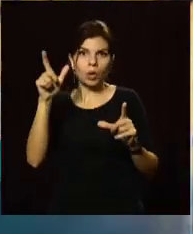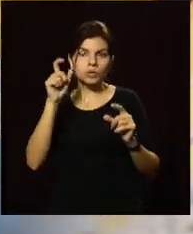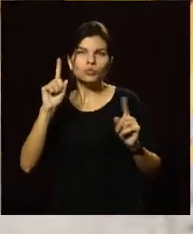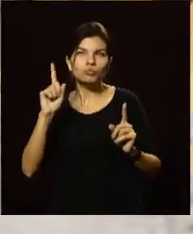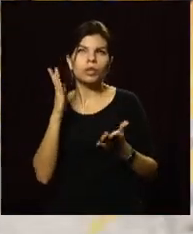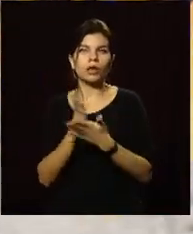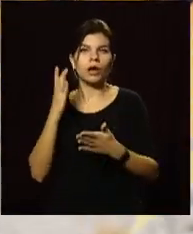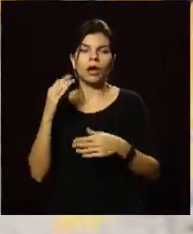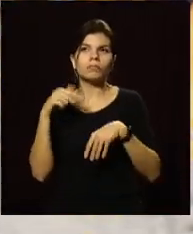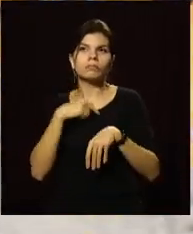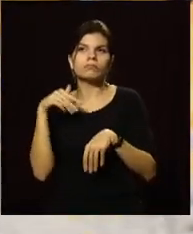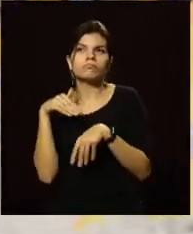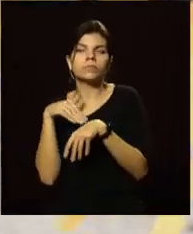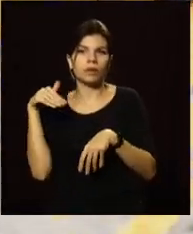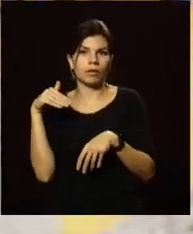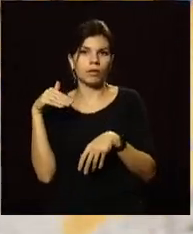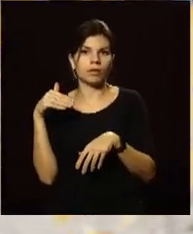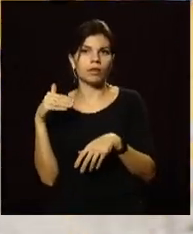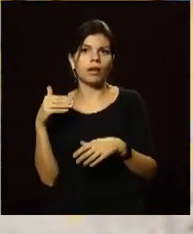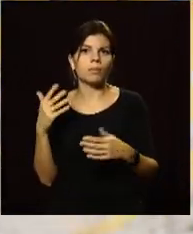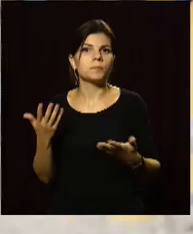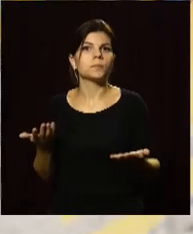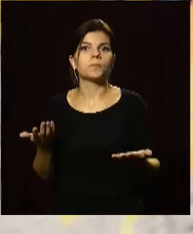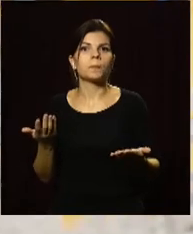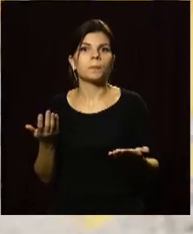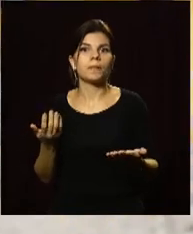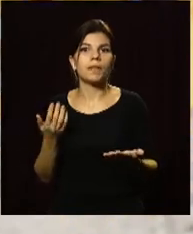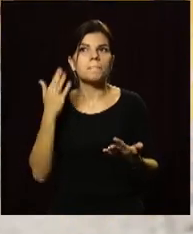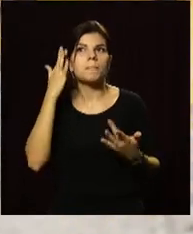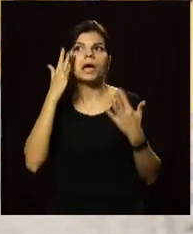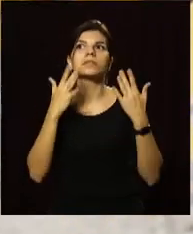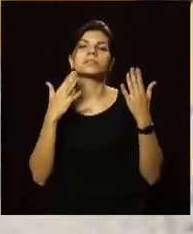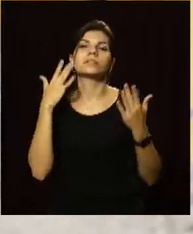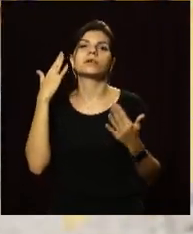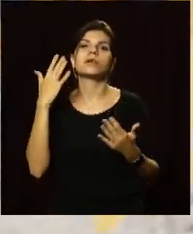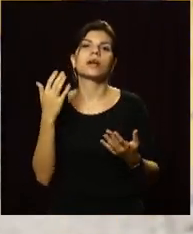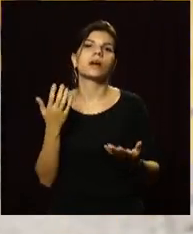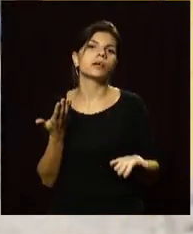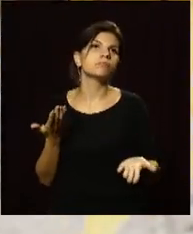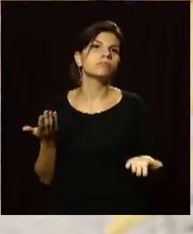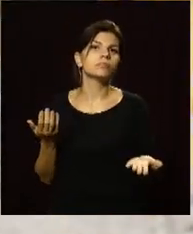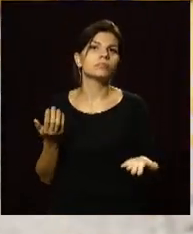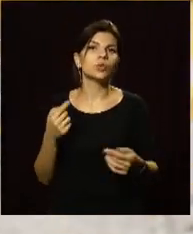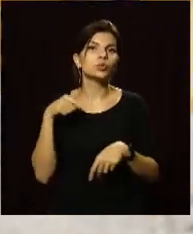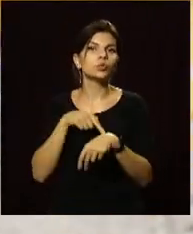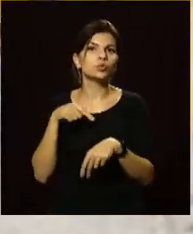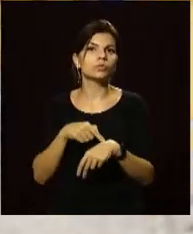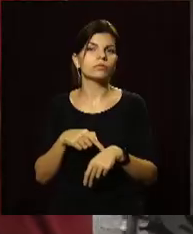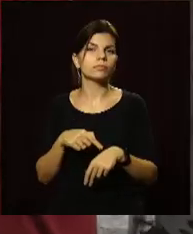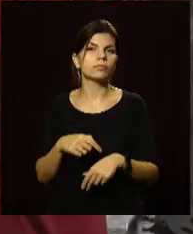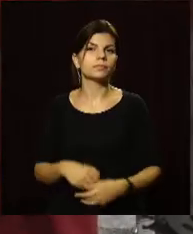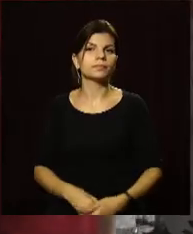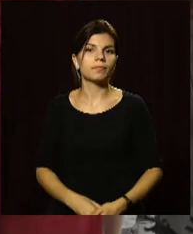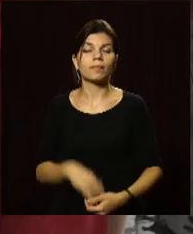затрагують мисли і чувства.